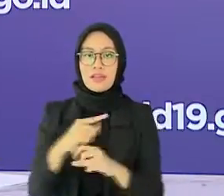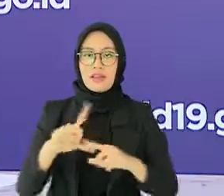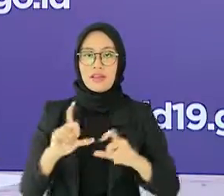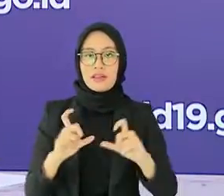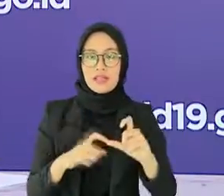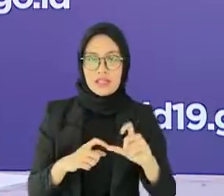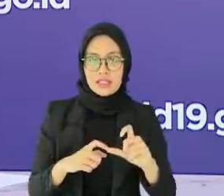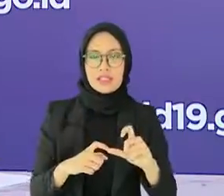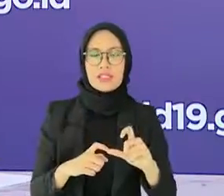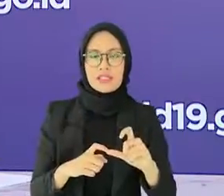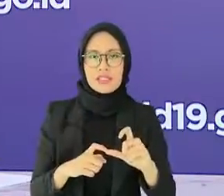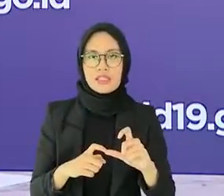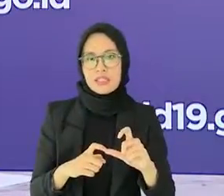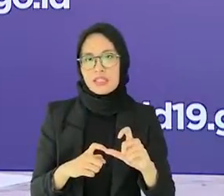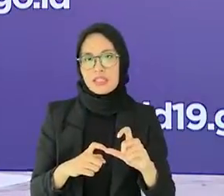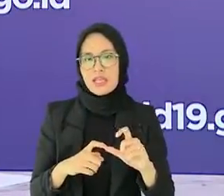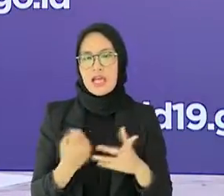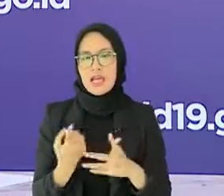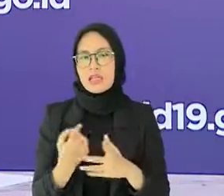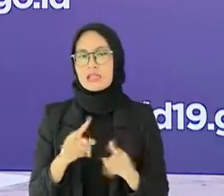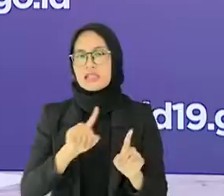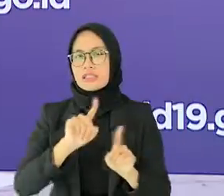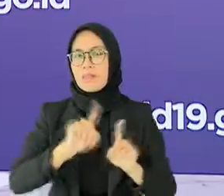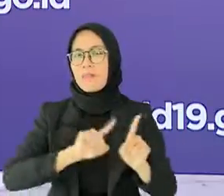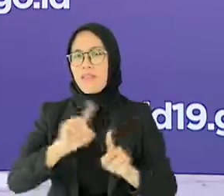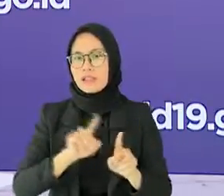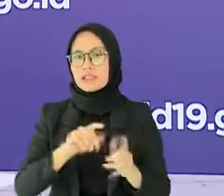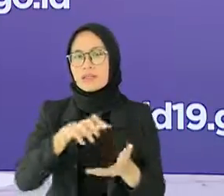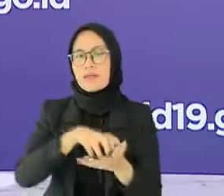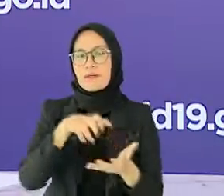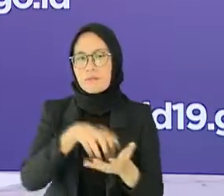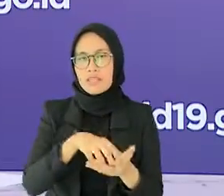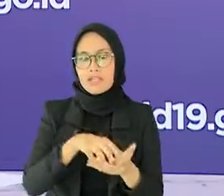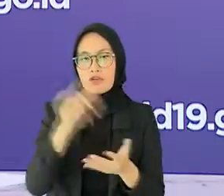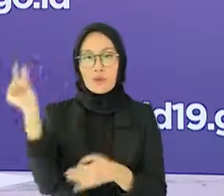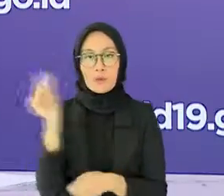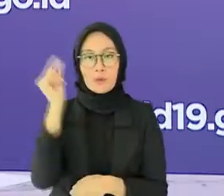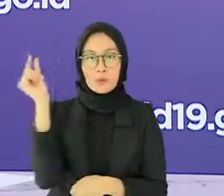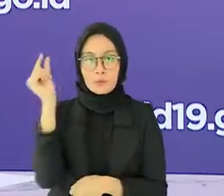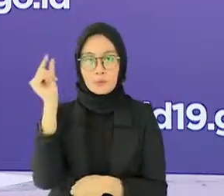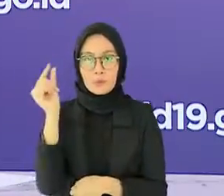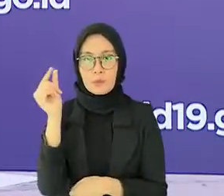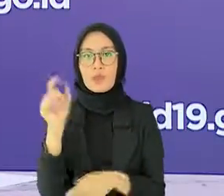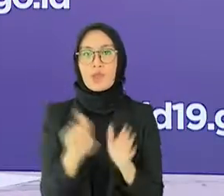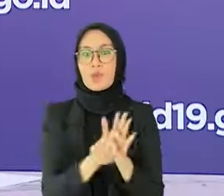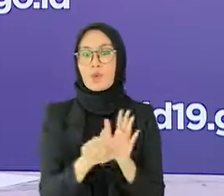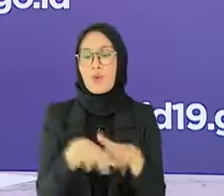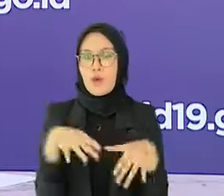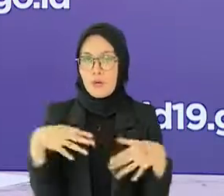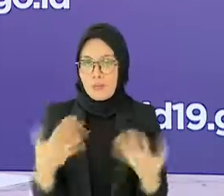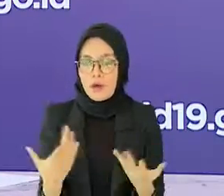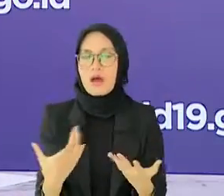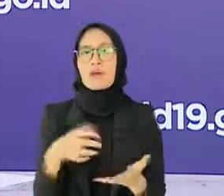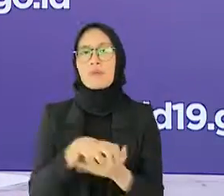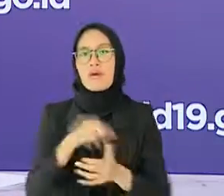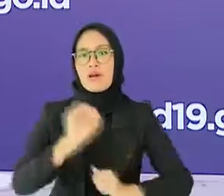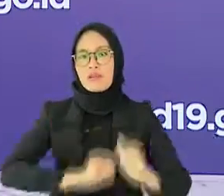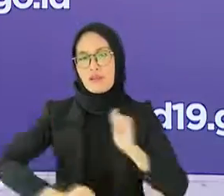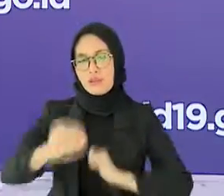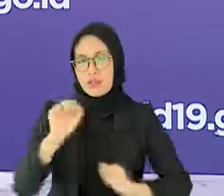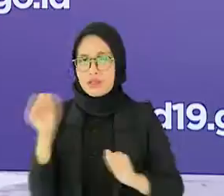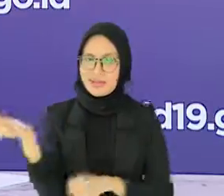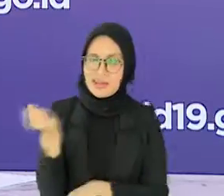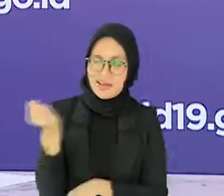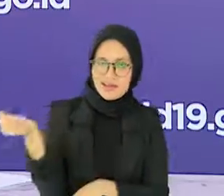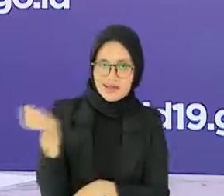dan ikatan pengelola di 11 jenis fasilitas publik diantaranya di tempat aktivitas ekonomi dan belanja